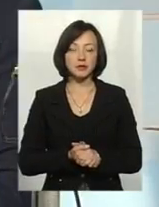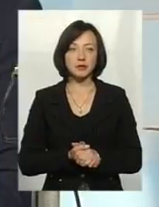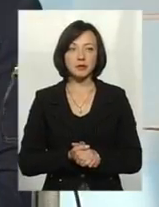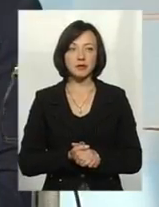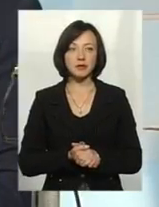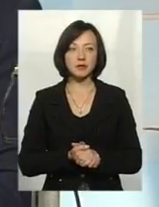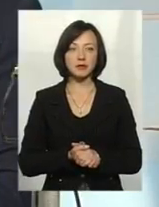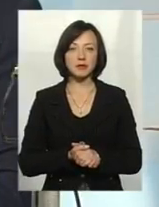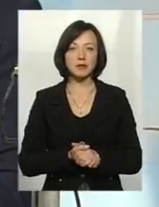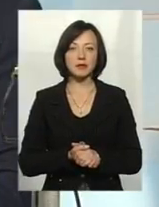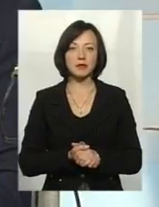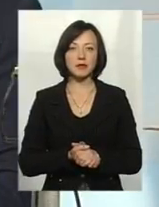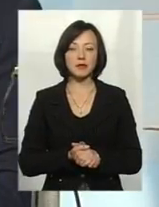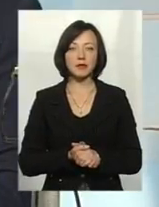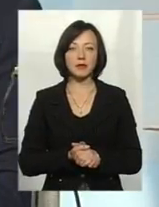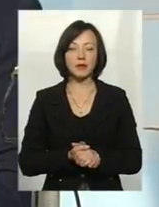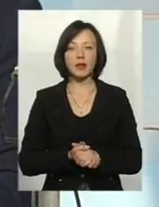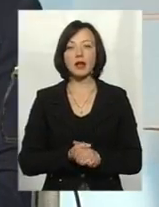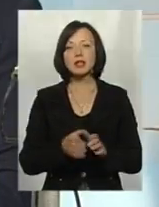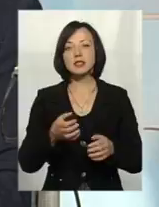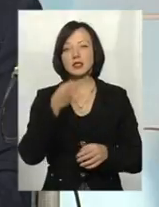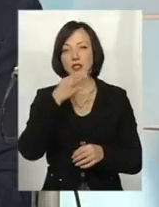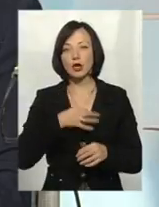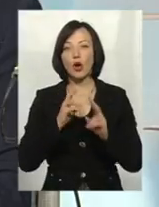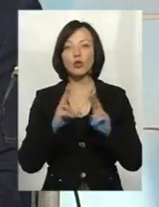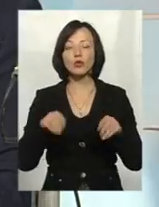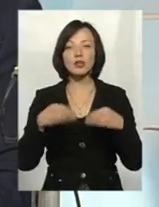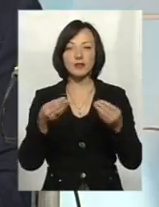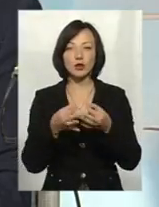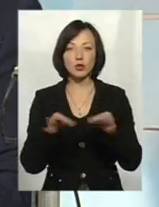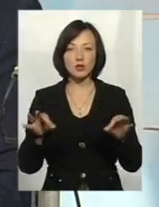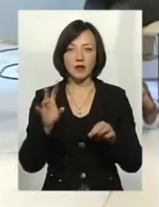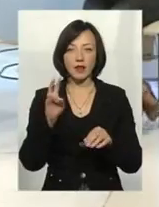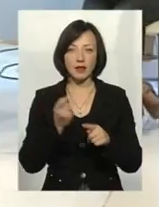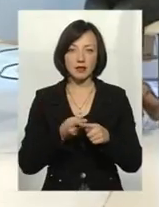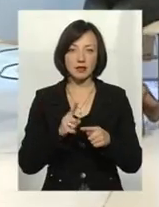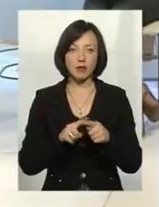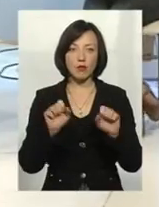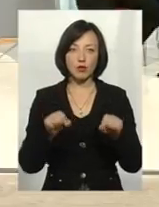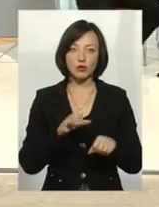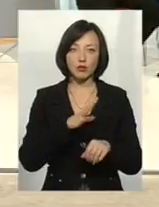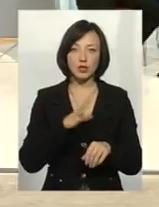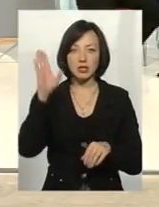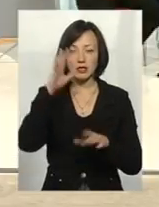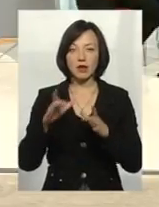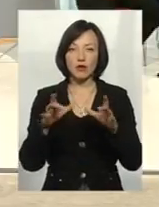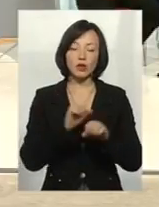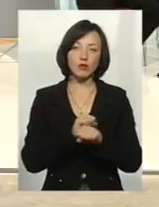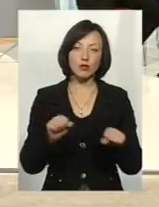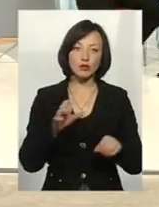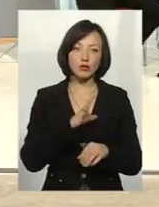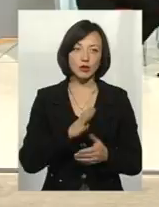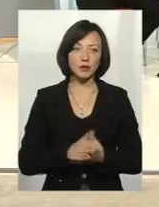Ясно, дякую за відповідь. Скажіть, будь ласка, а хто має надавати дозвол на те? Може бути там ставок, не може бути